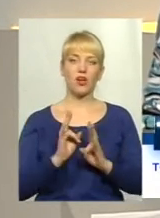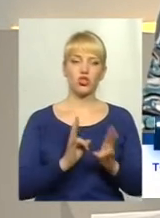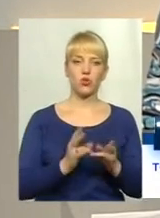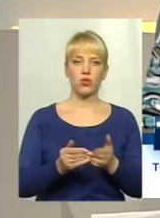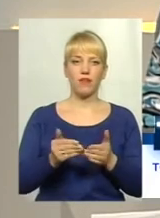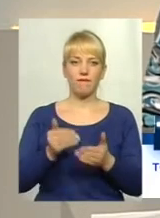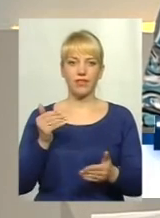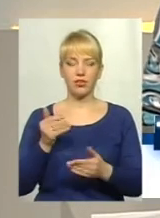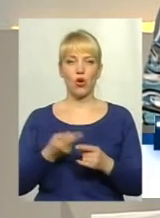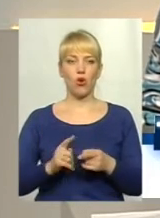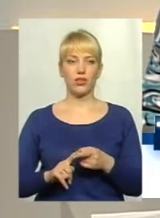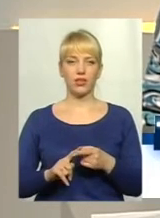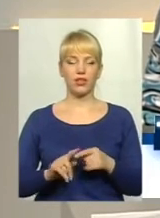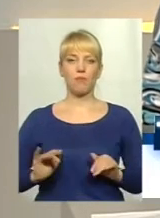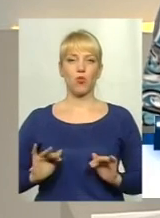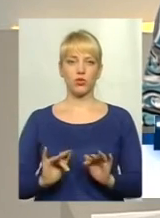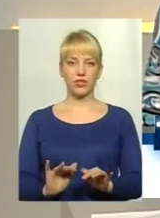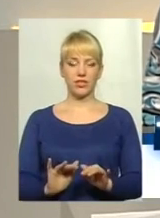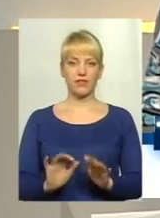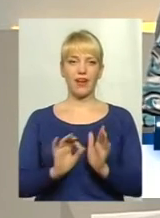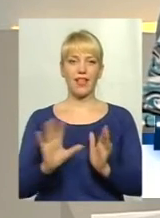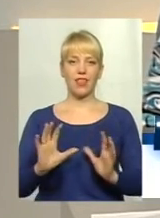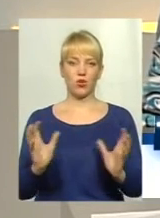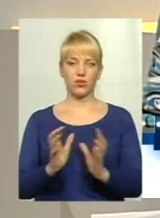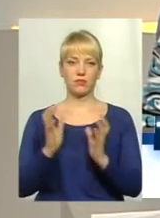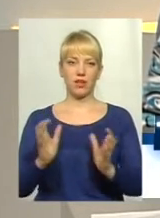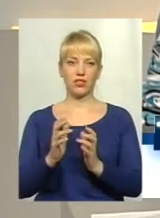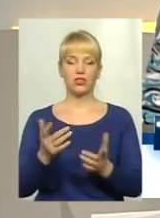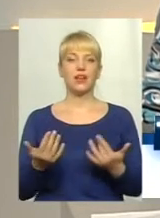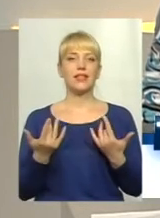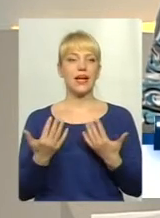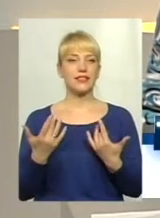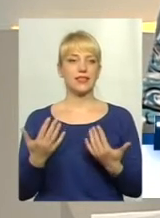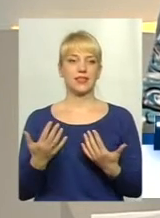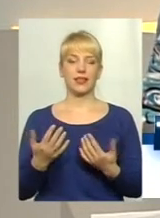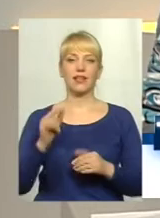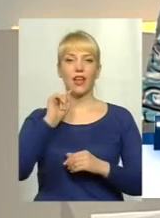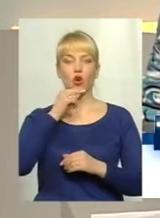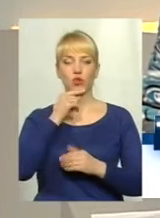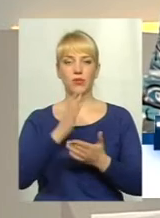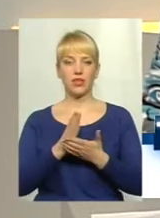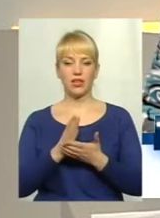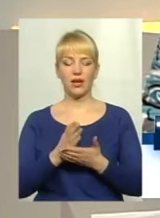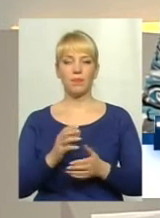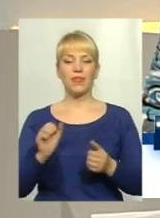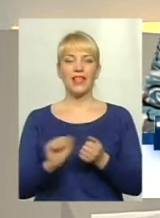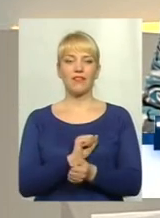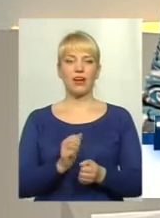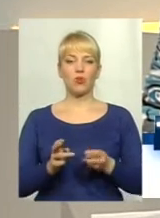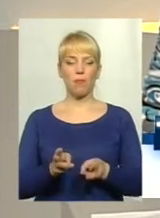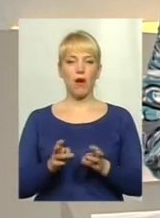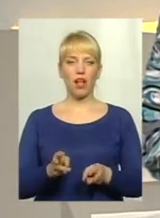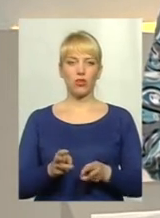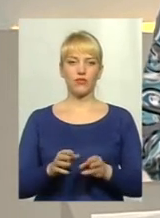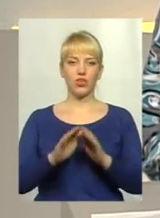від отих процесів енергозбереження. Наскільки економічними є твердопаливні котли